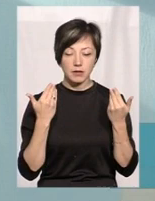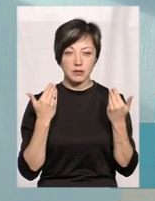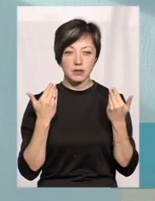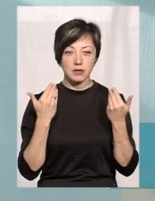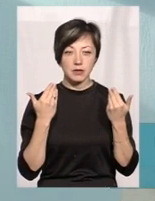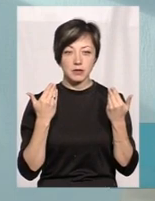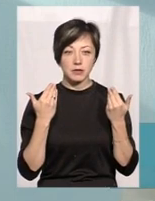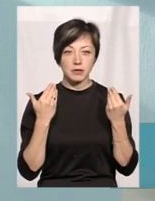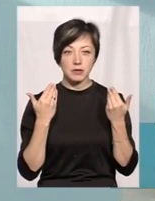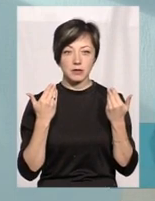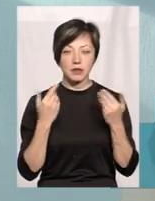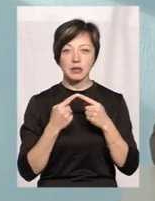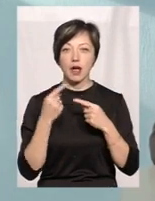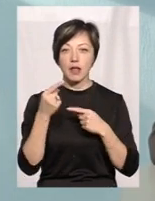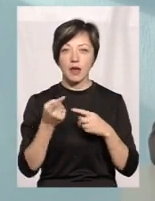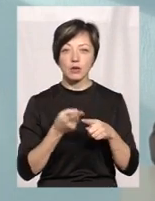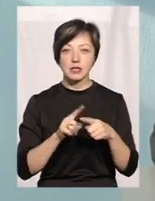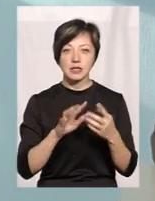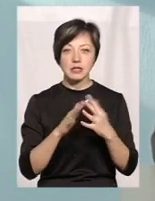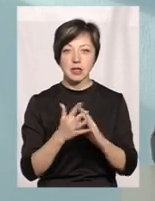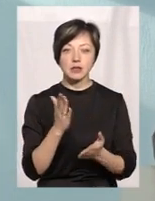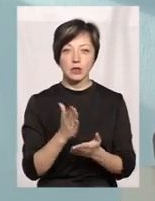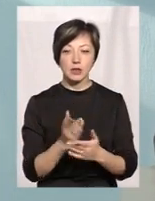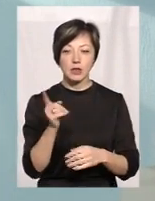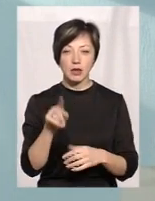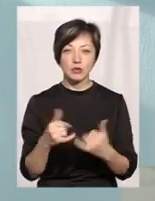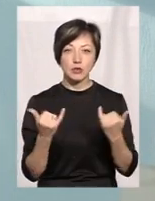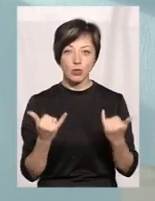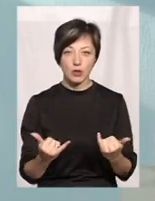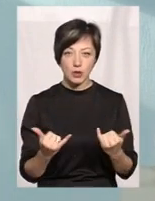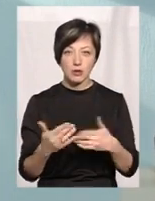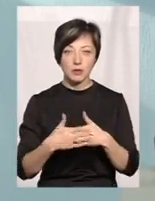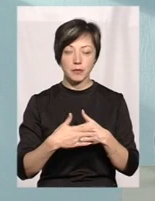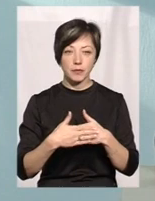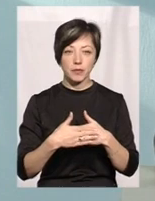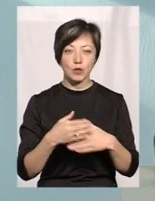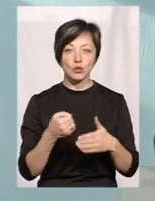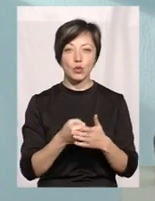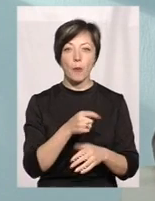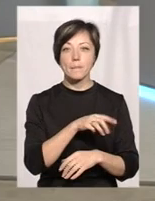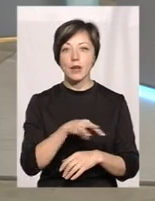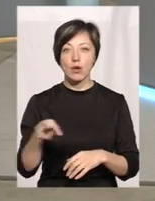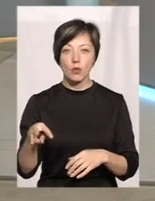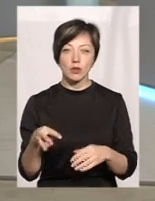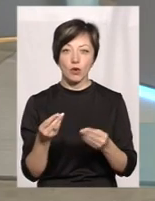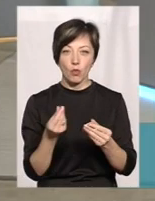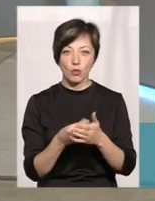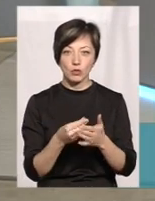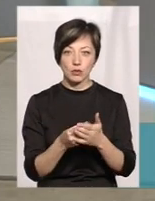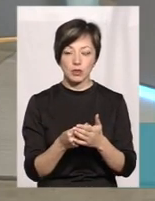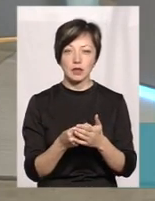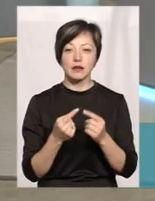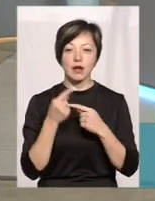далеко ці села знаходяться, і там сьогодні це навіть десь до мільйона коштує прокласти, так? Це